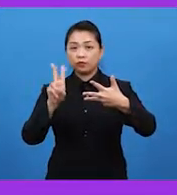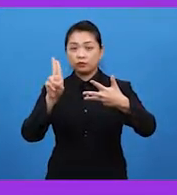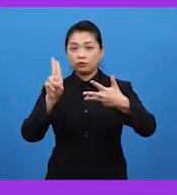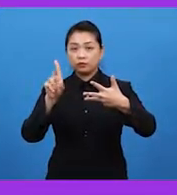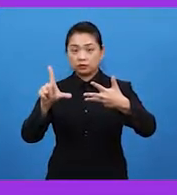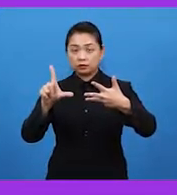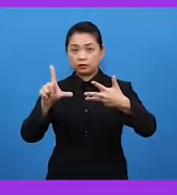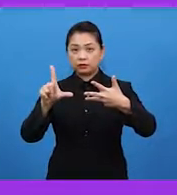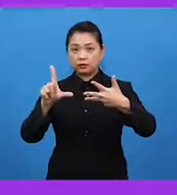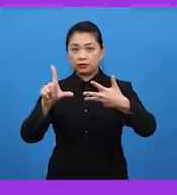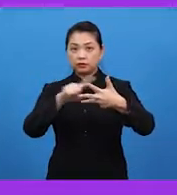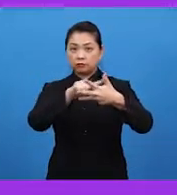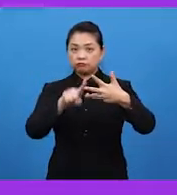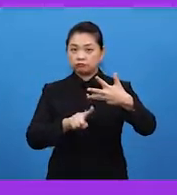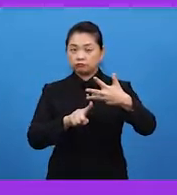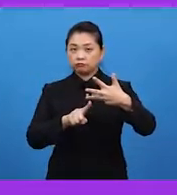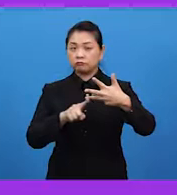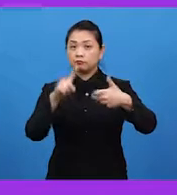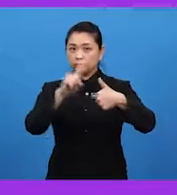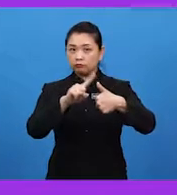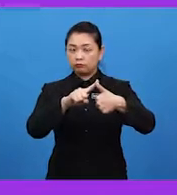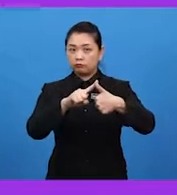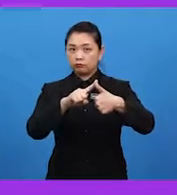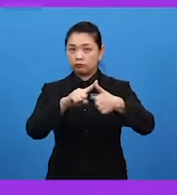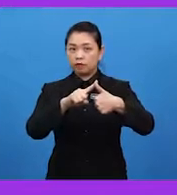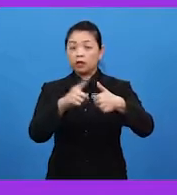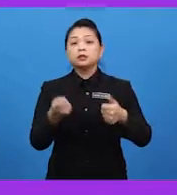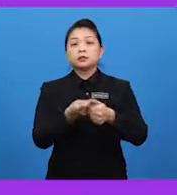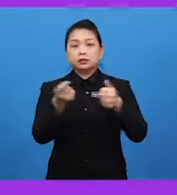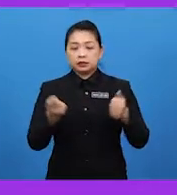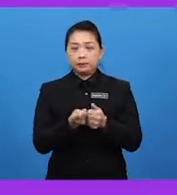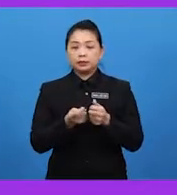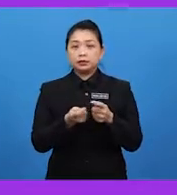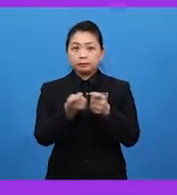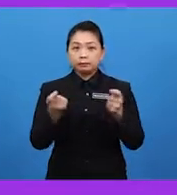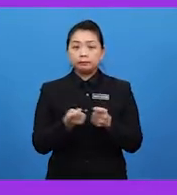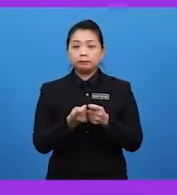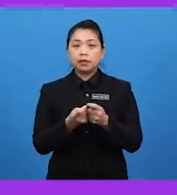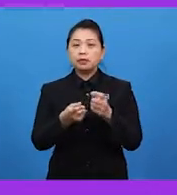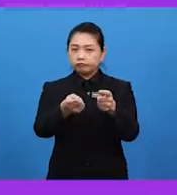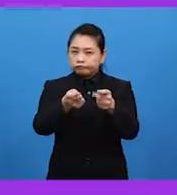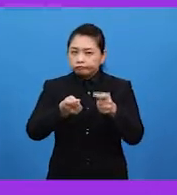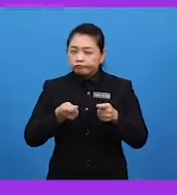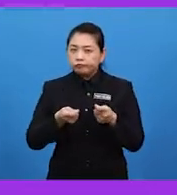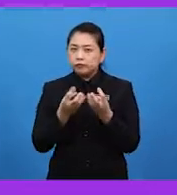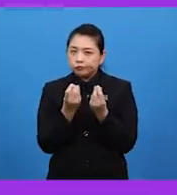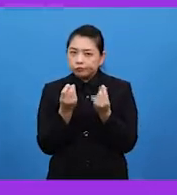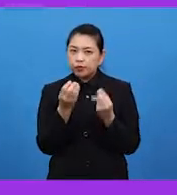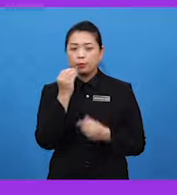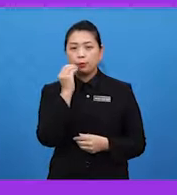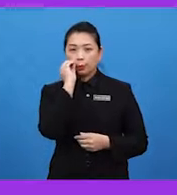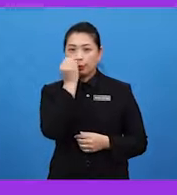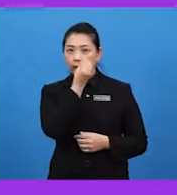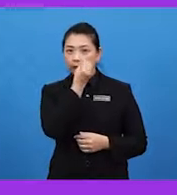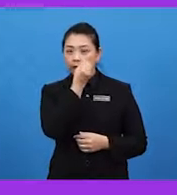ovul. Stigma merupakan tempat menerima butir debunga yang dihasilkan di